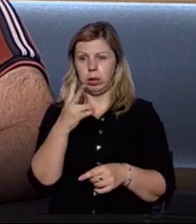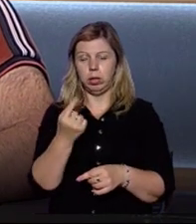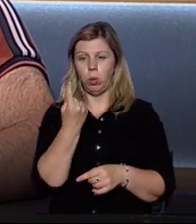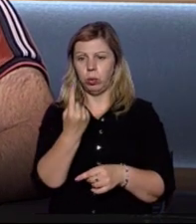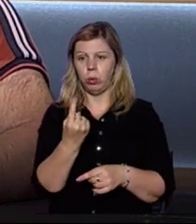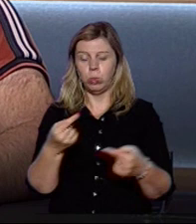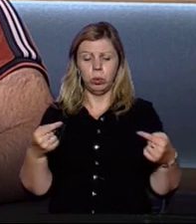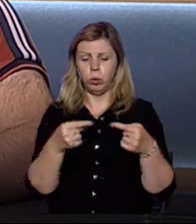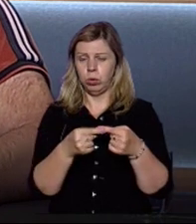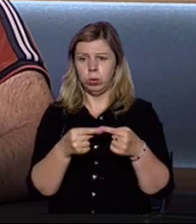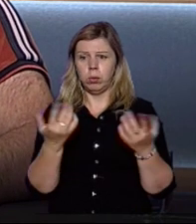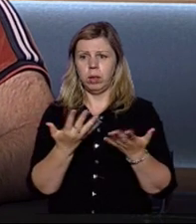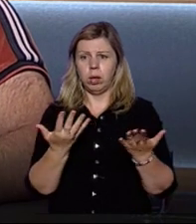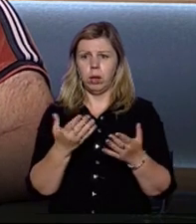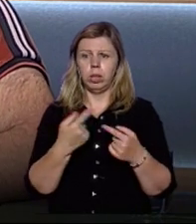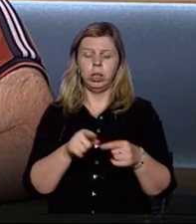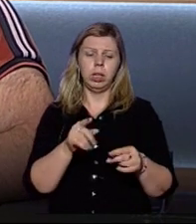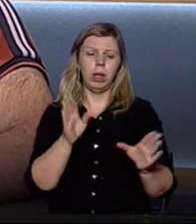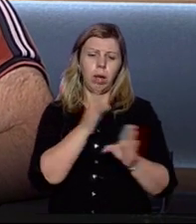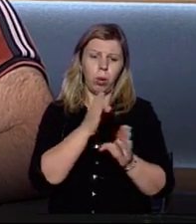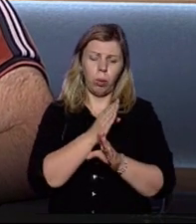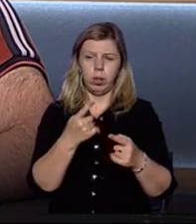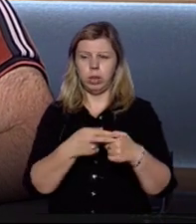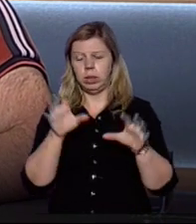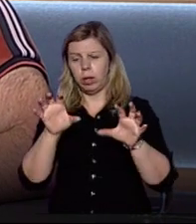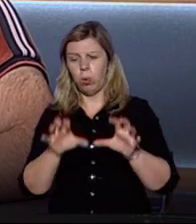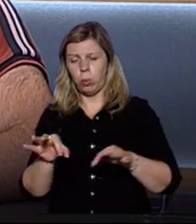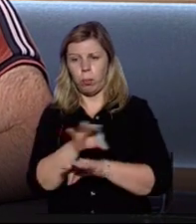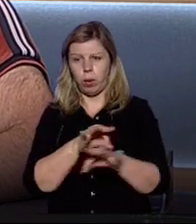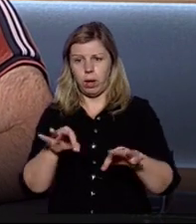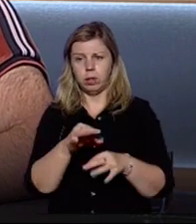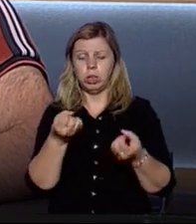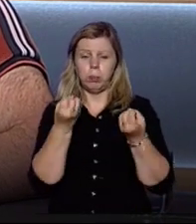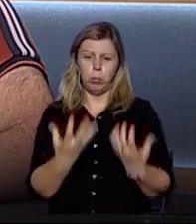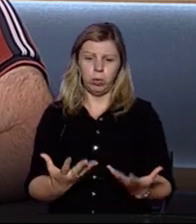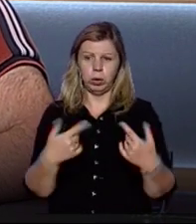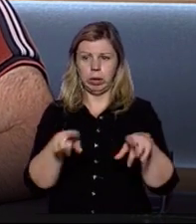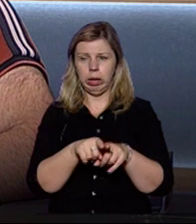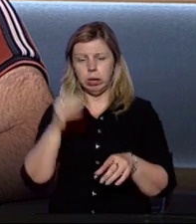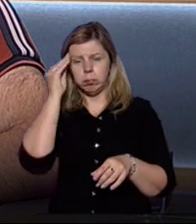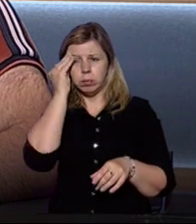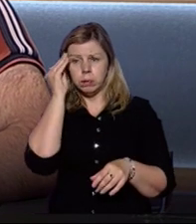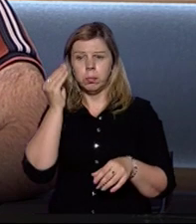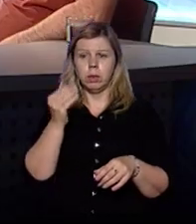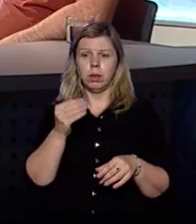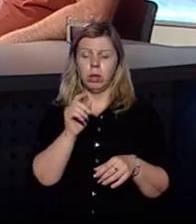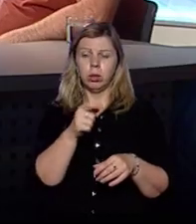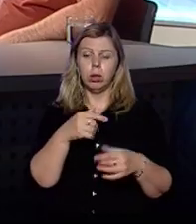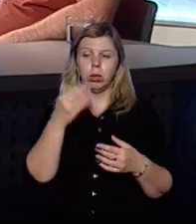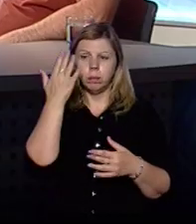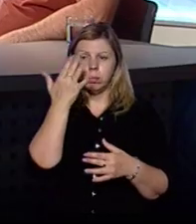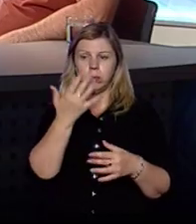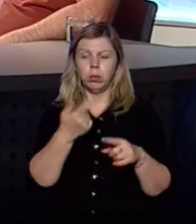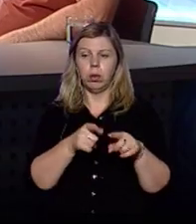з чіткому якомусь ці методології, чи якомусь законопроєкті, чи просто якихось різних думок,